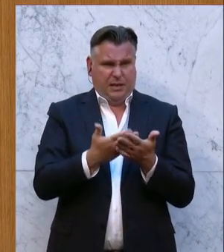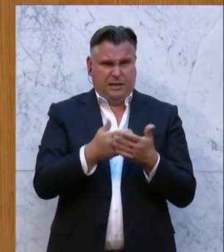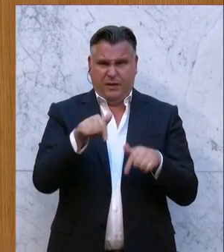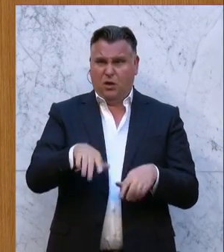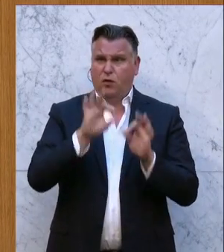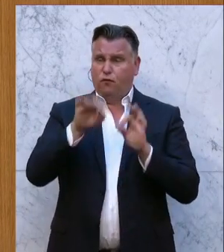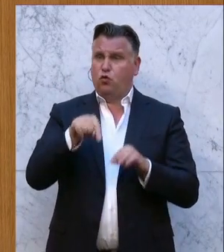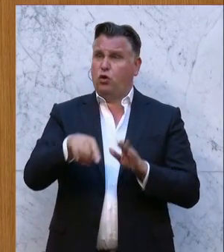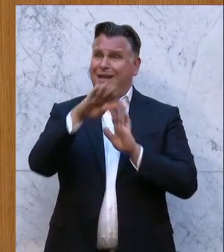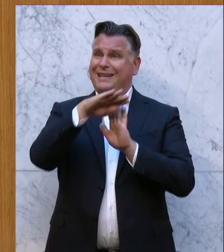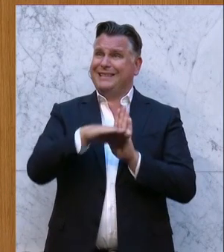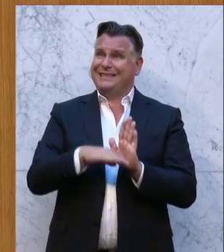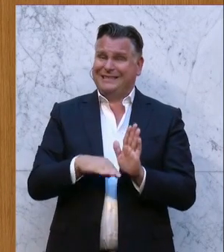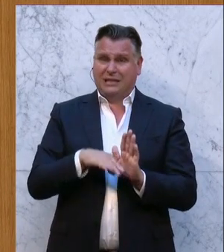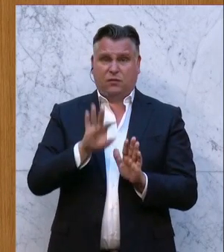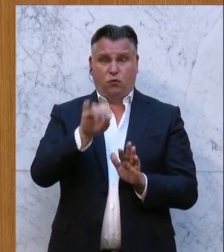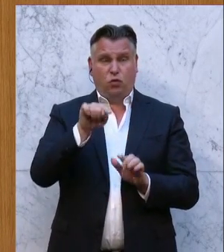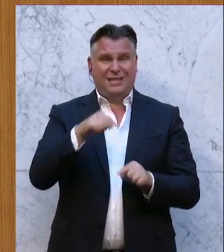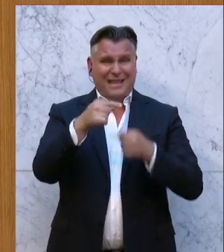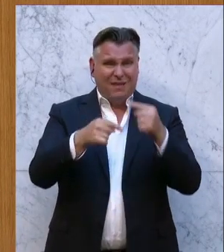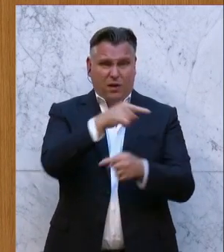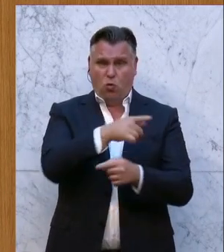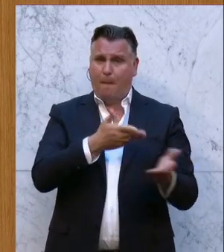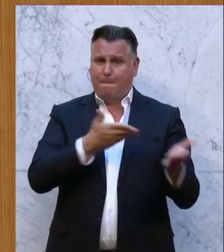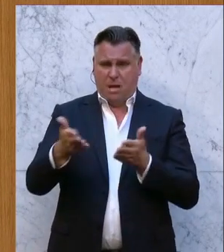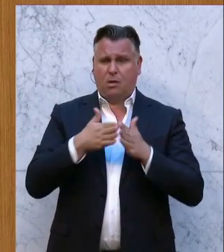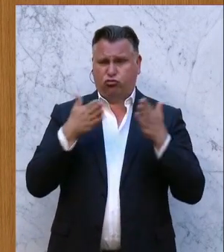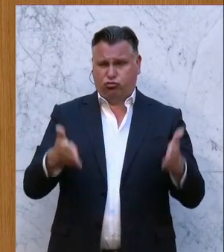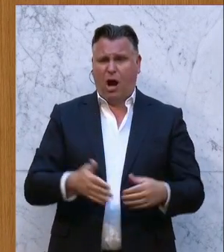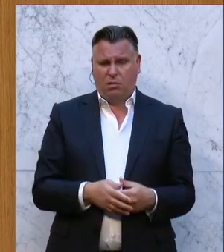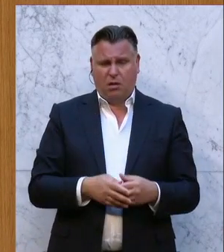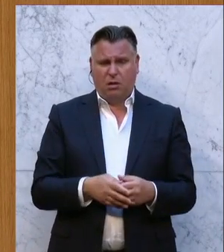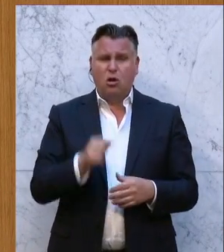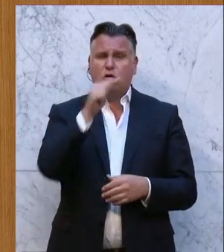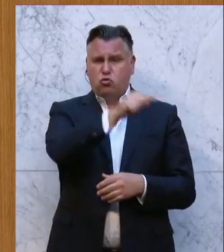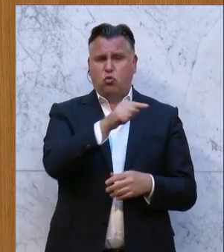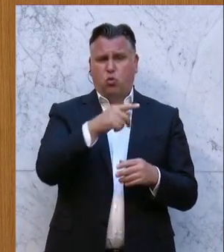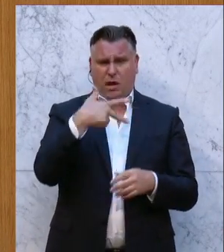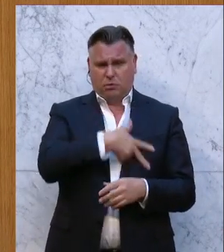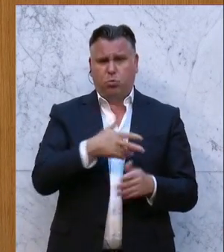Gesetz, die dieser Entwicklung schaden. Das bedeutet, Sie schaden Österreich.